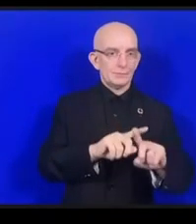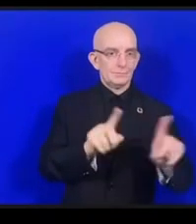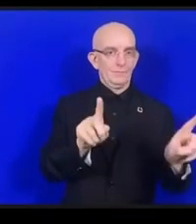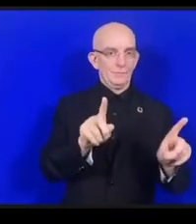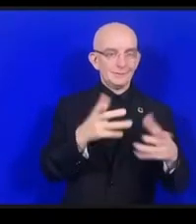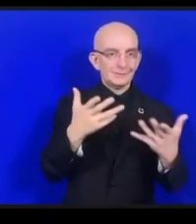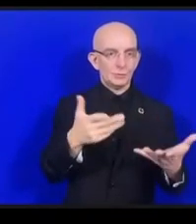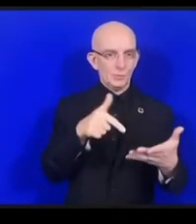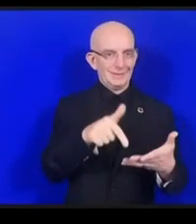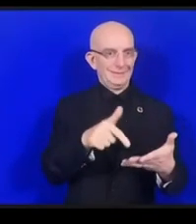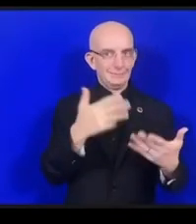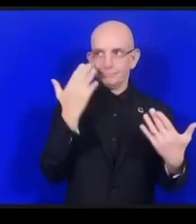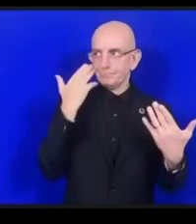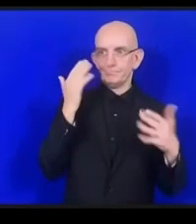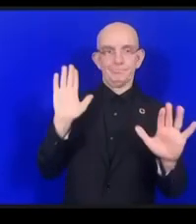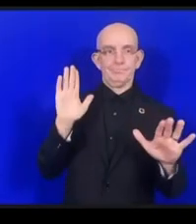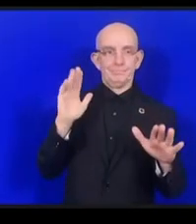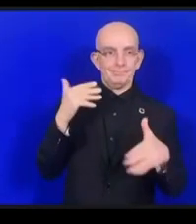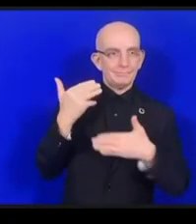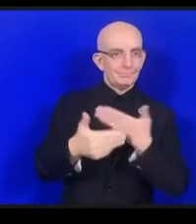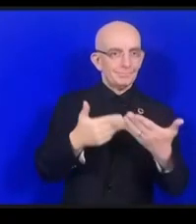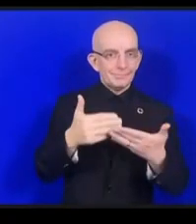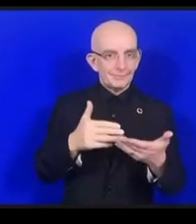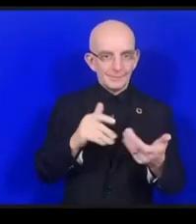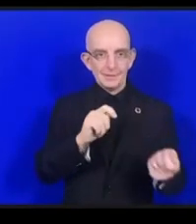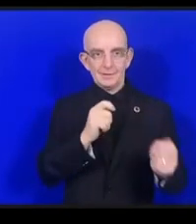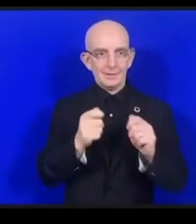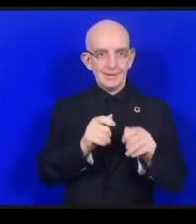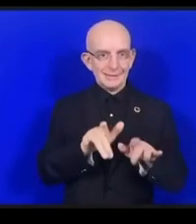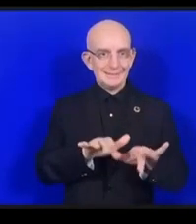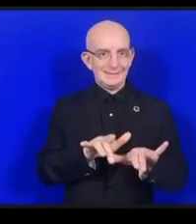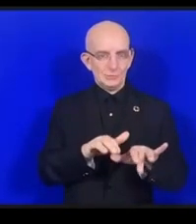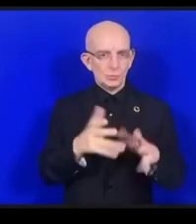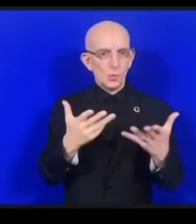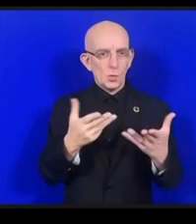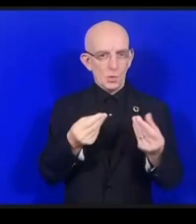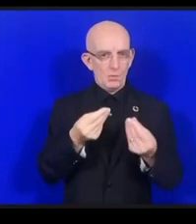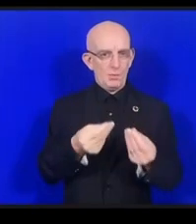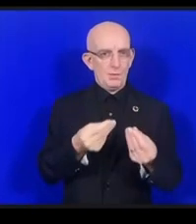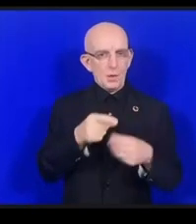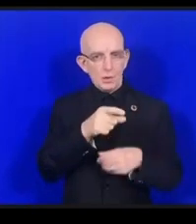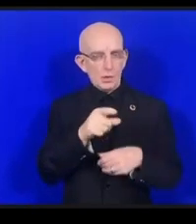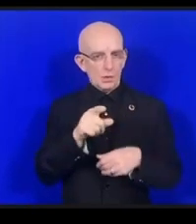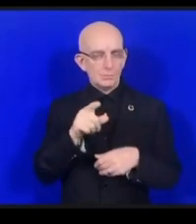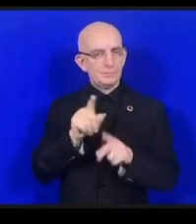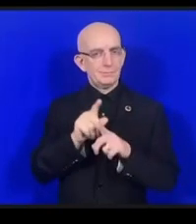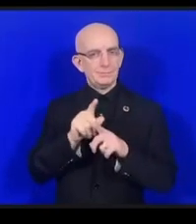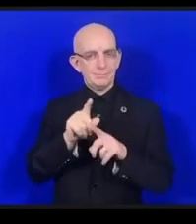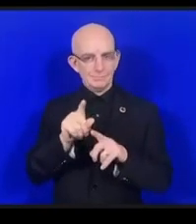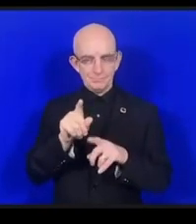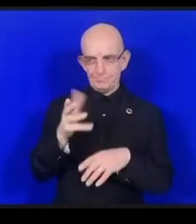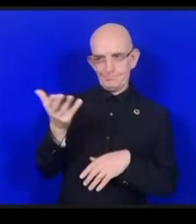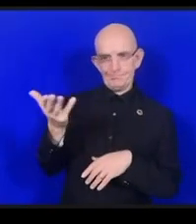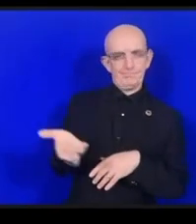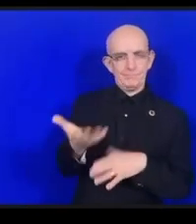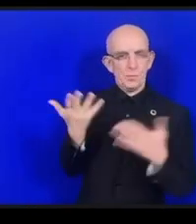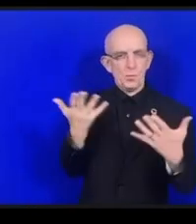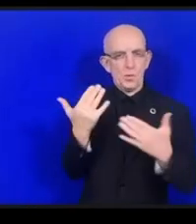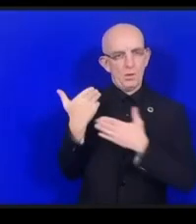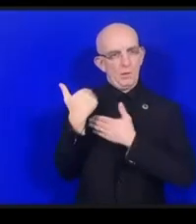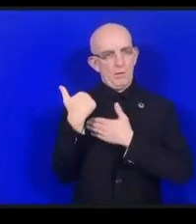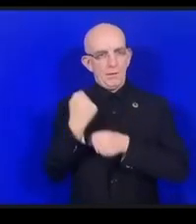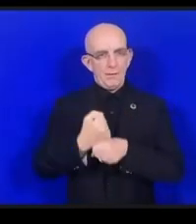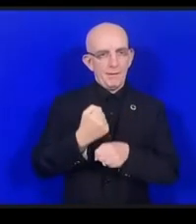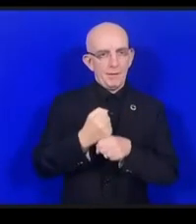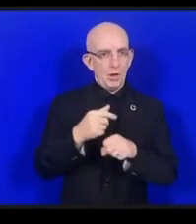若い人たちの役割インターネットのSDGsのファーストトラッキングについてどう考えていらっしゃる